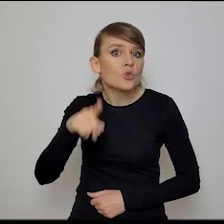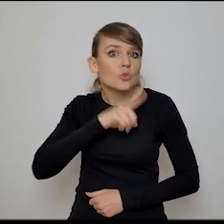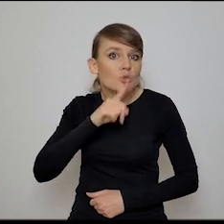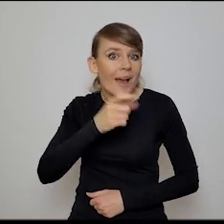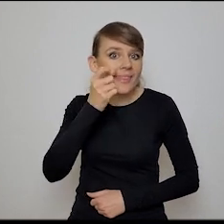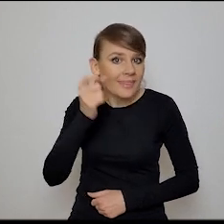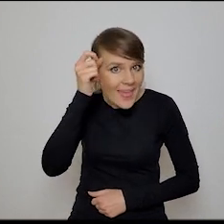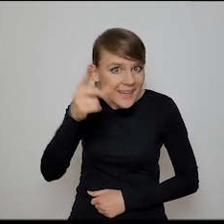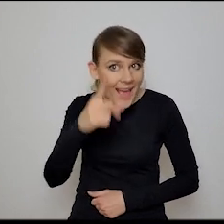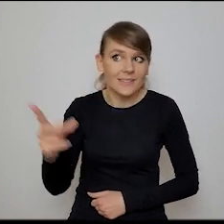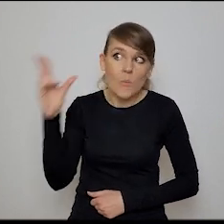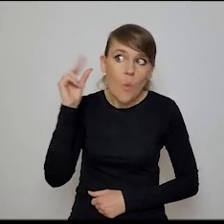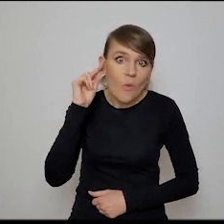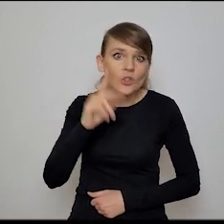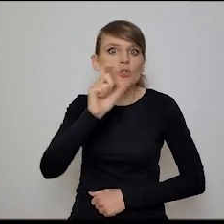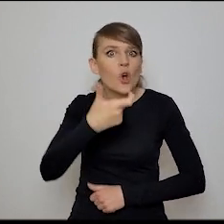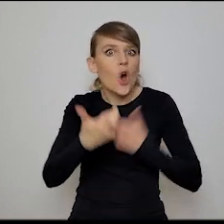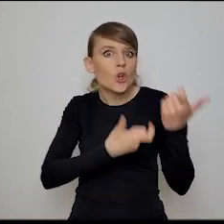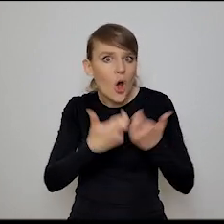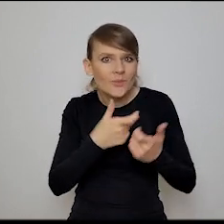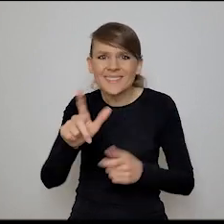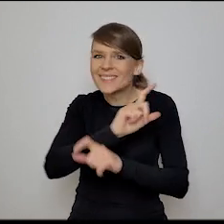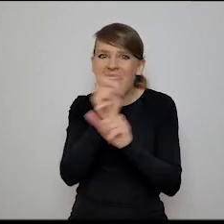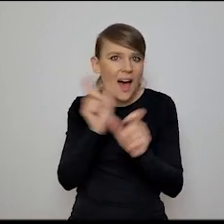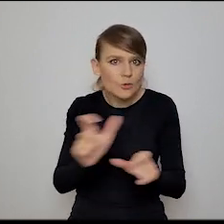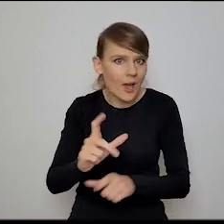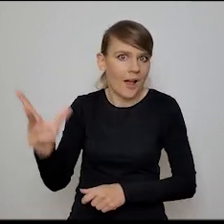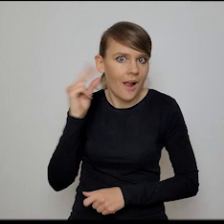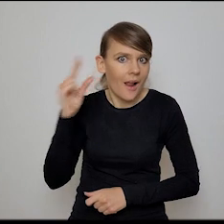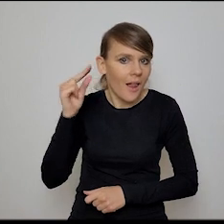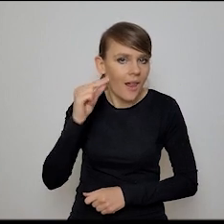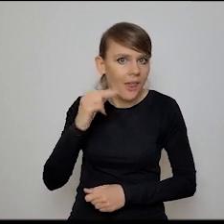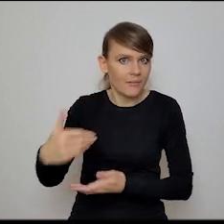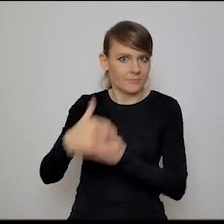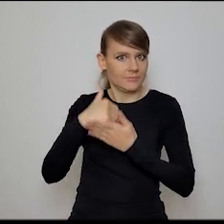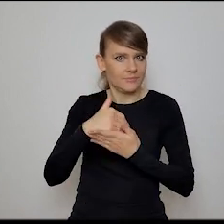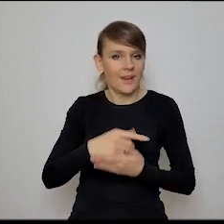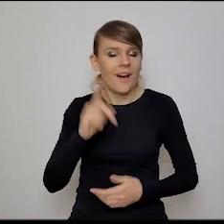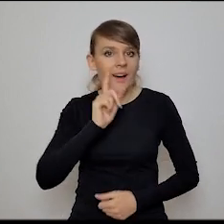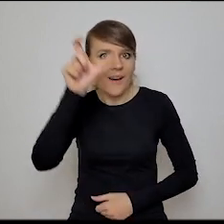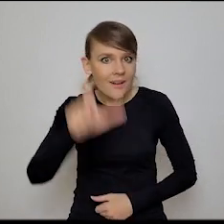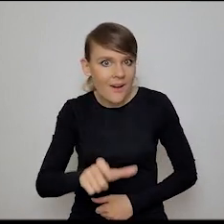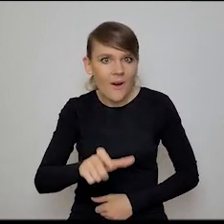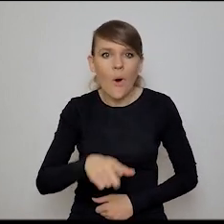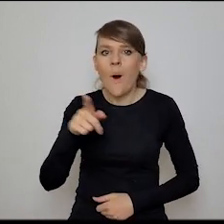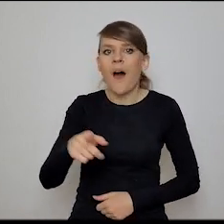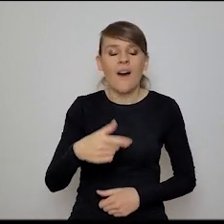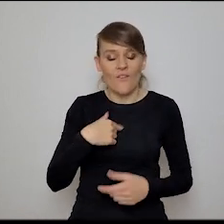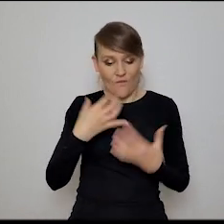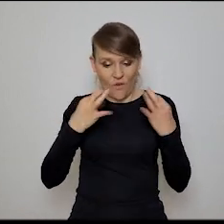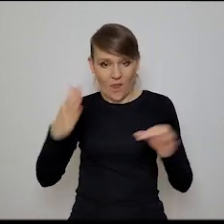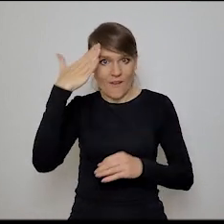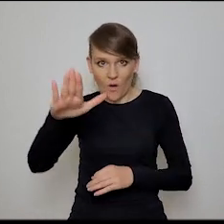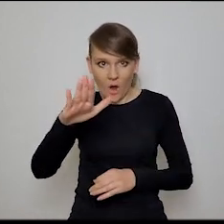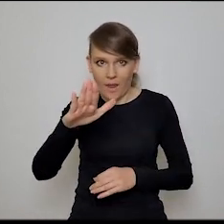mówi, co ma mówić, co ma robić. Cały czas jedzie na autopilocie. Czyli postać gościa, który pozbył się wolnej woli